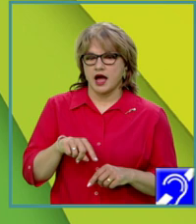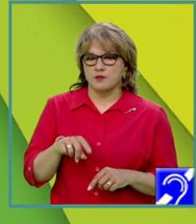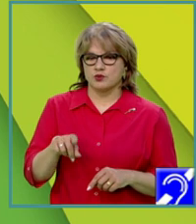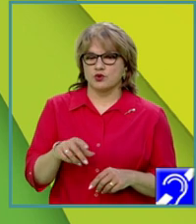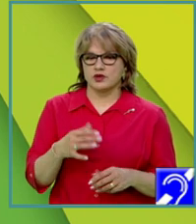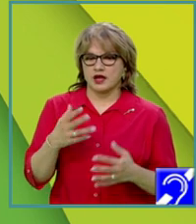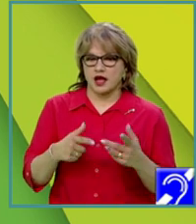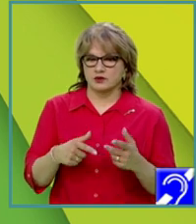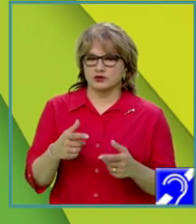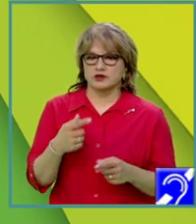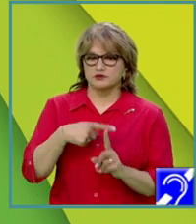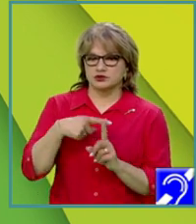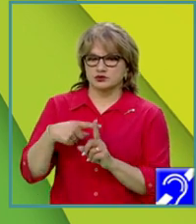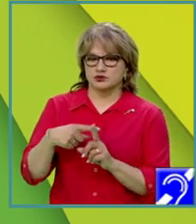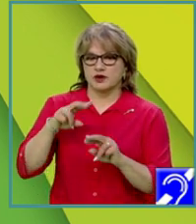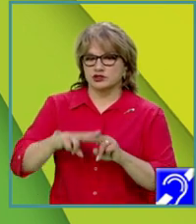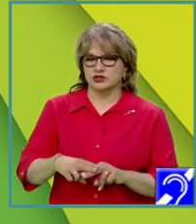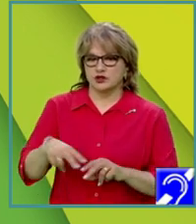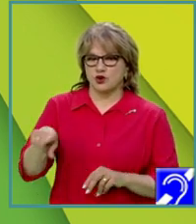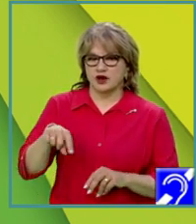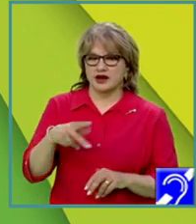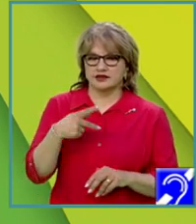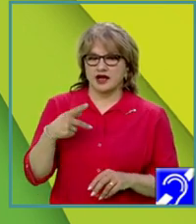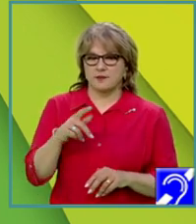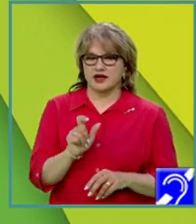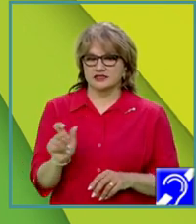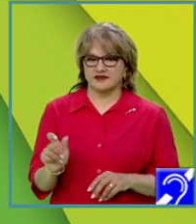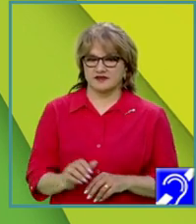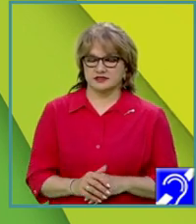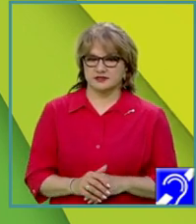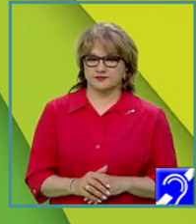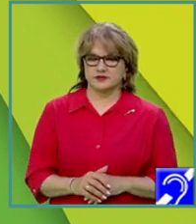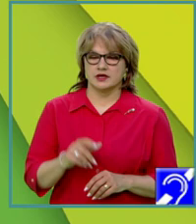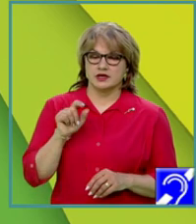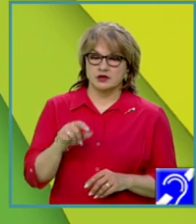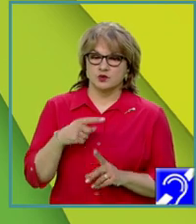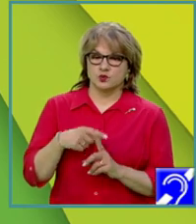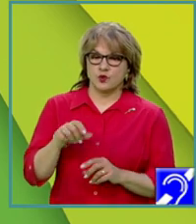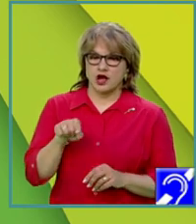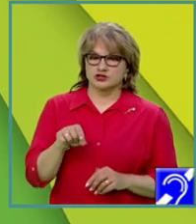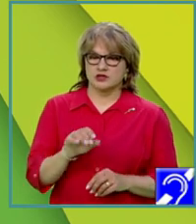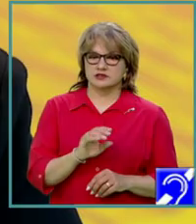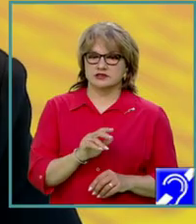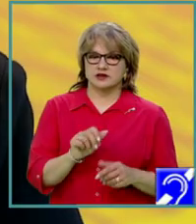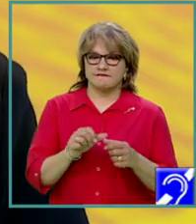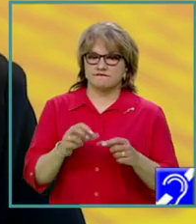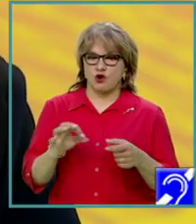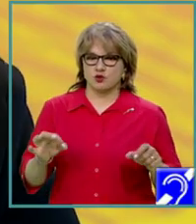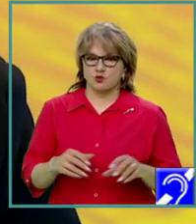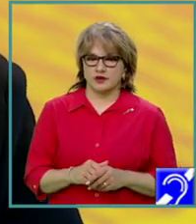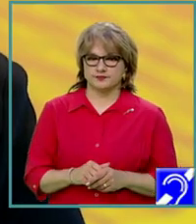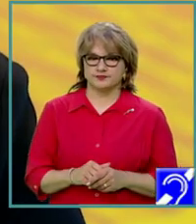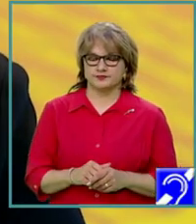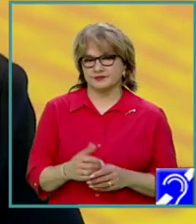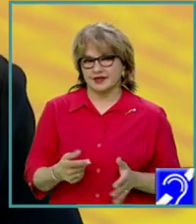calculăm suma celorlalte K secvențe cu această formulă. Aceasta a